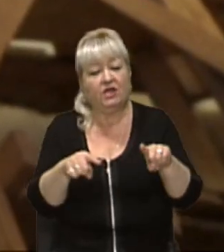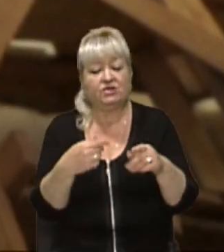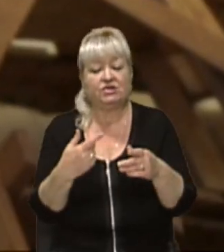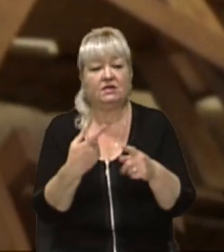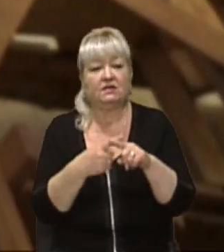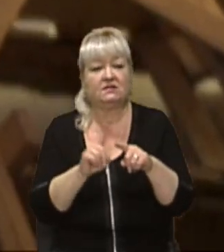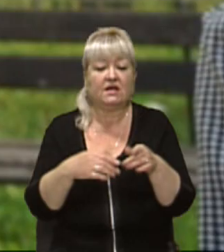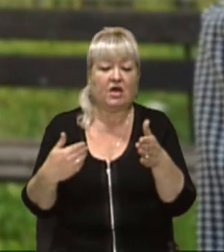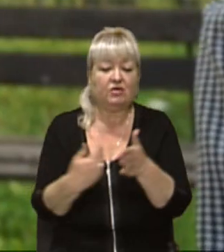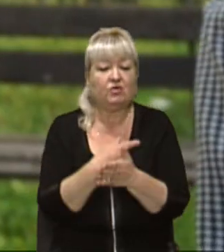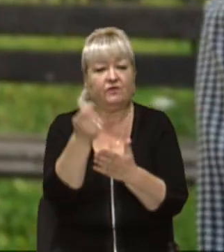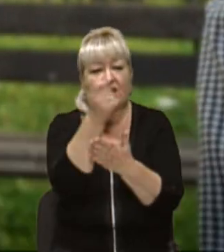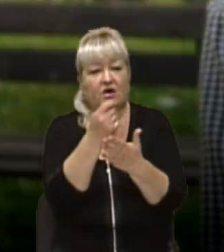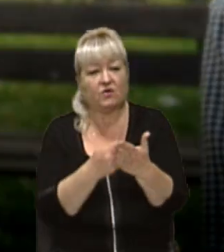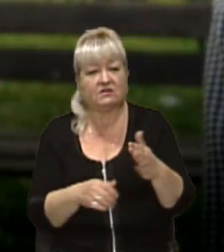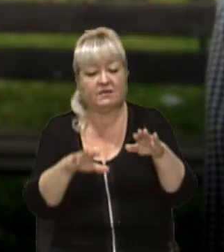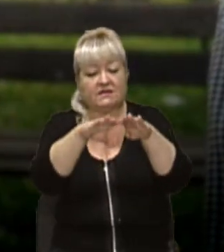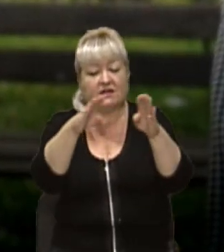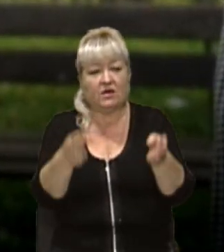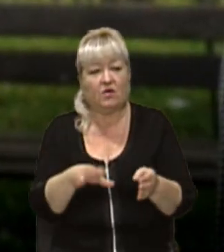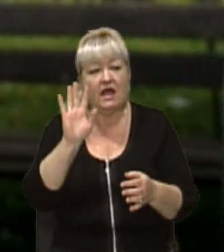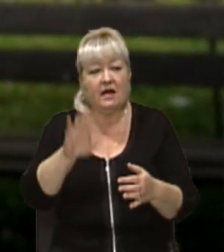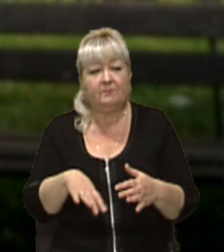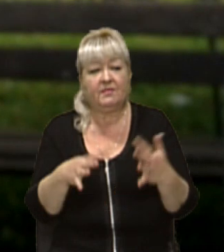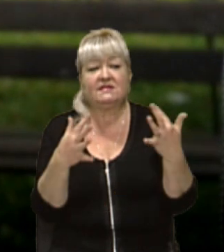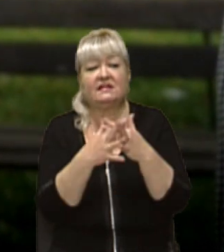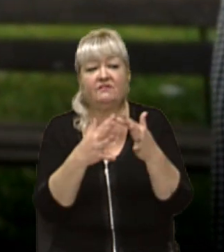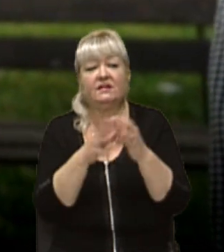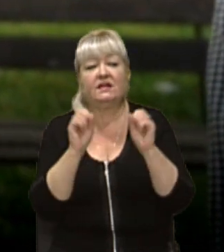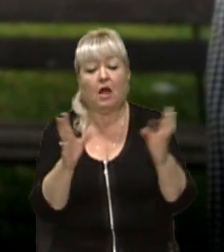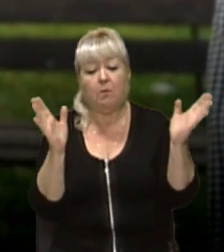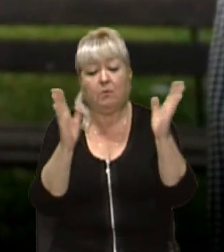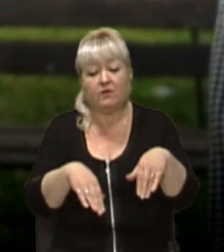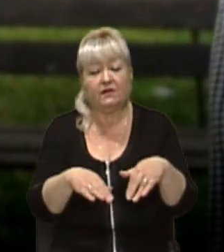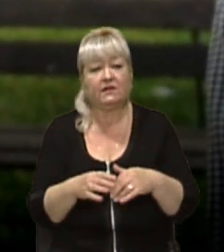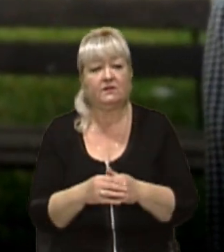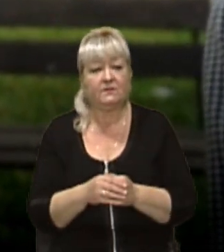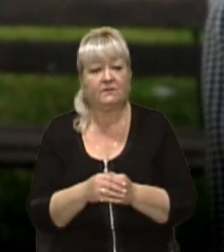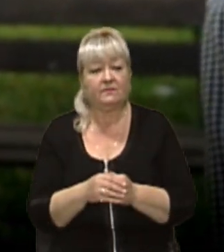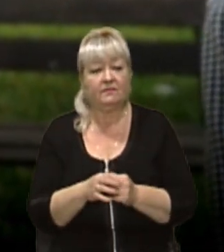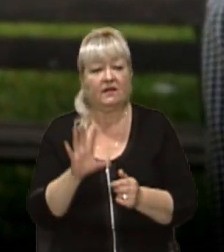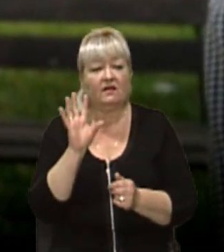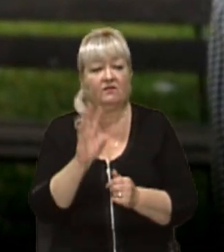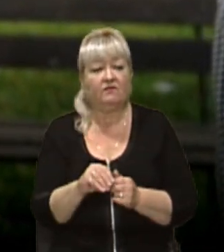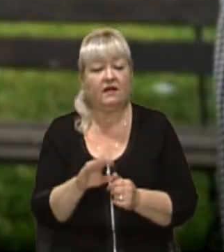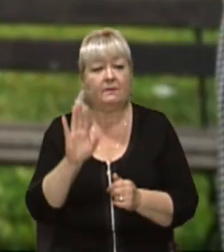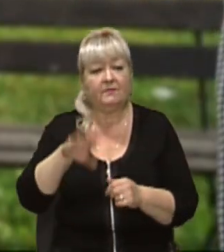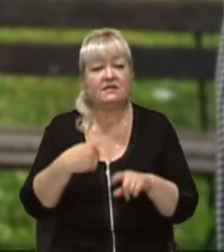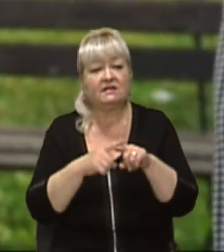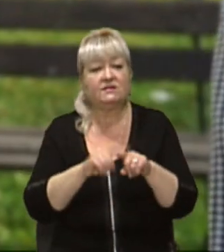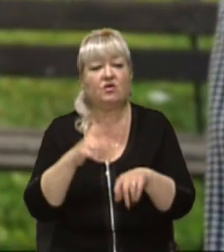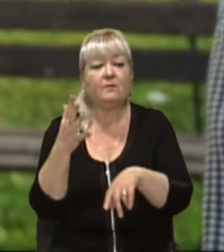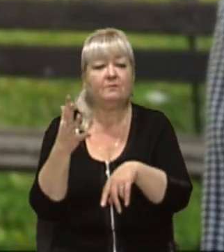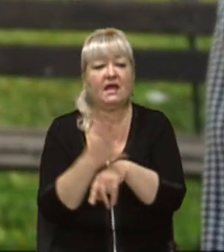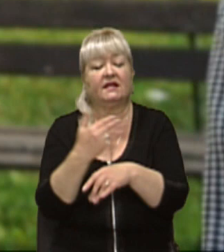розписи на куполі храму. Після воєнного часу, як провалило було всю стрілю, і після того п'ять